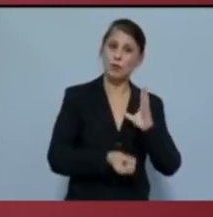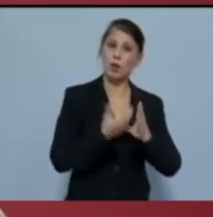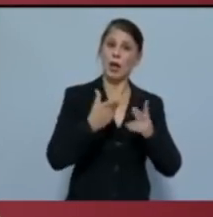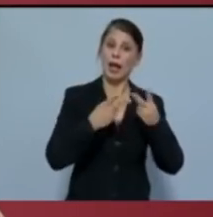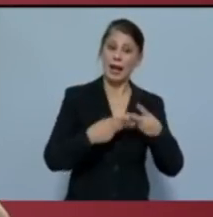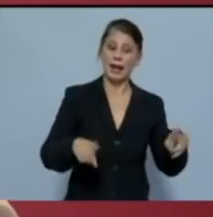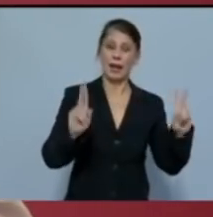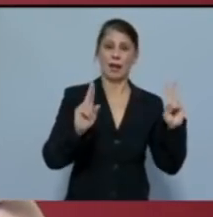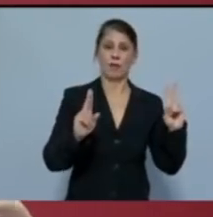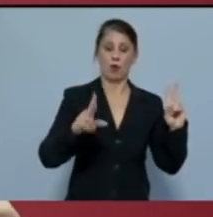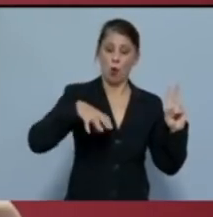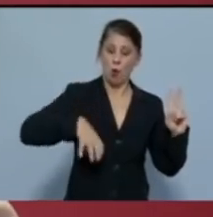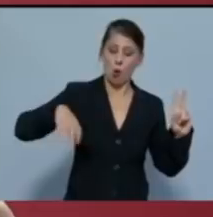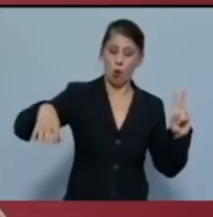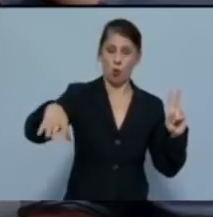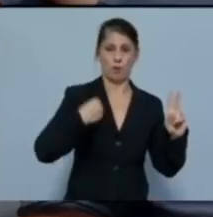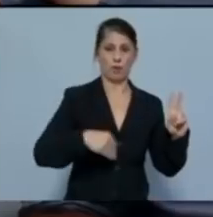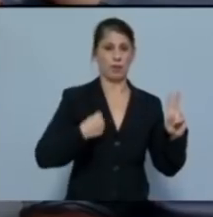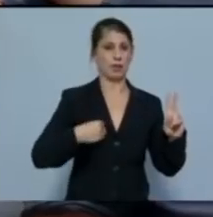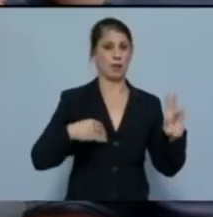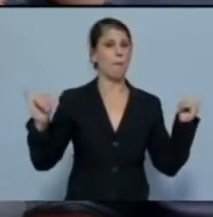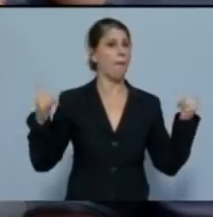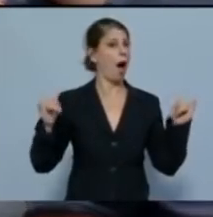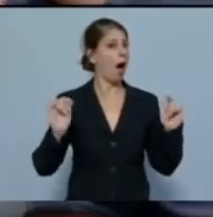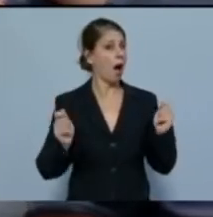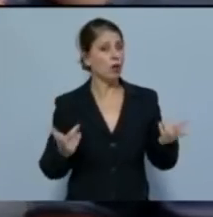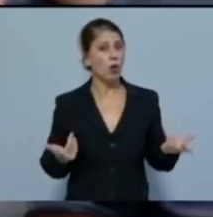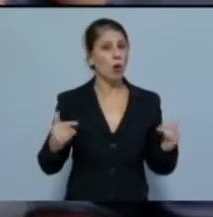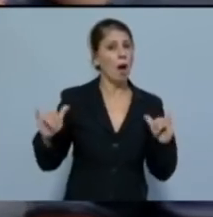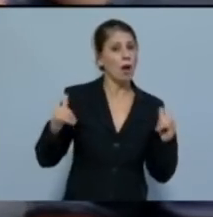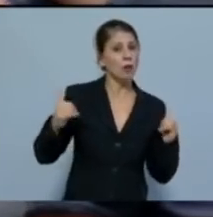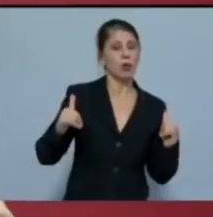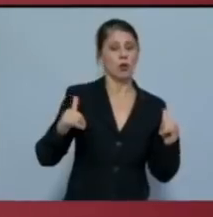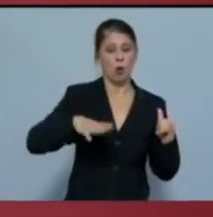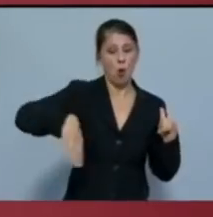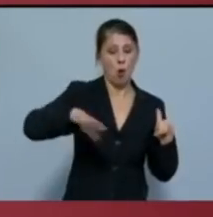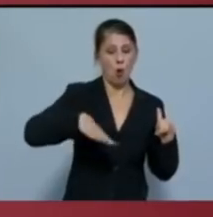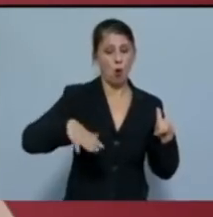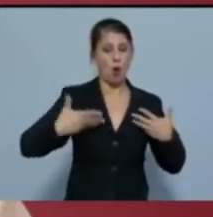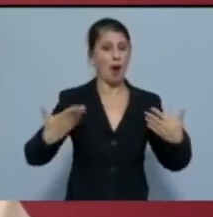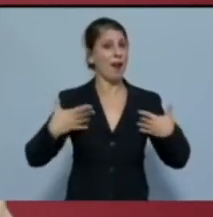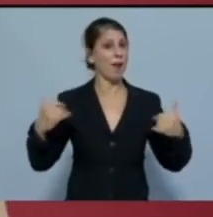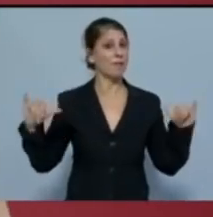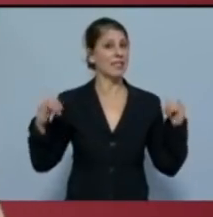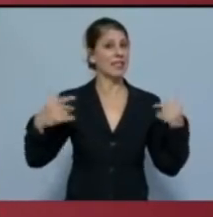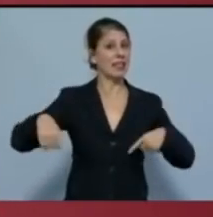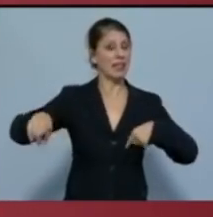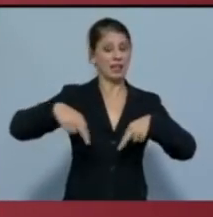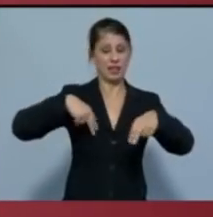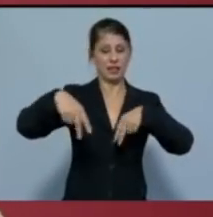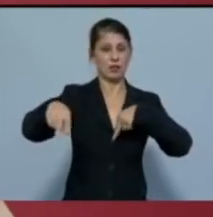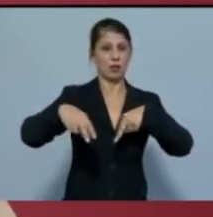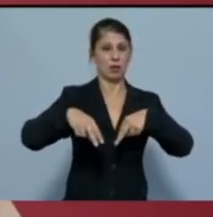ελεύθερων χώρων πρασίνου, πάρκων, χώρων αναψυχής. Το αποτέλεσμα, μάλιστα, του